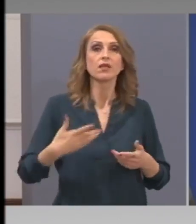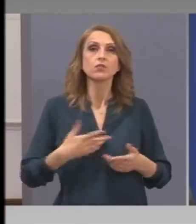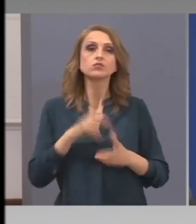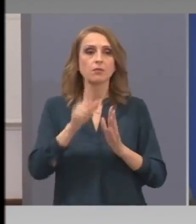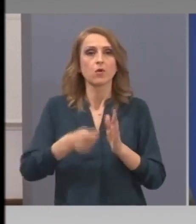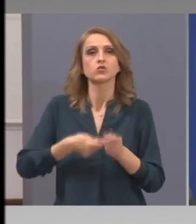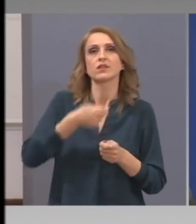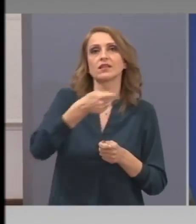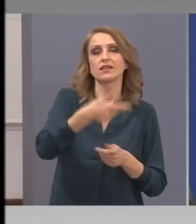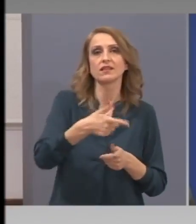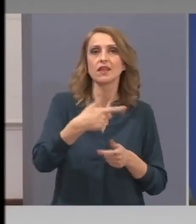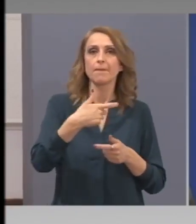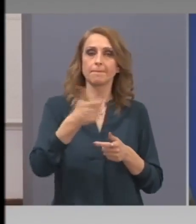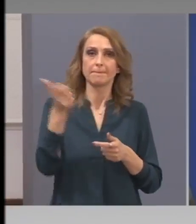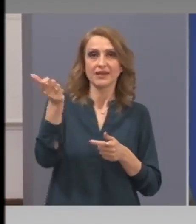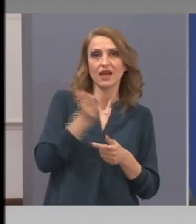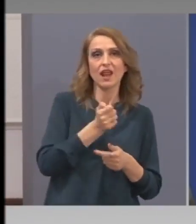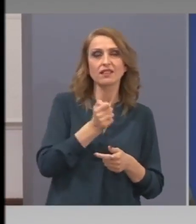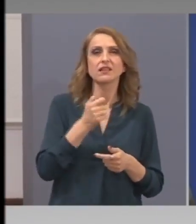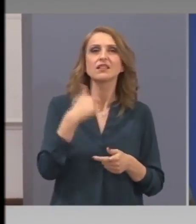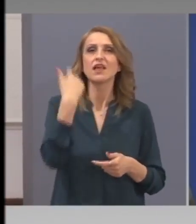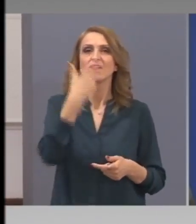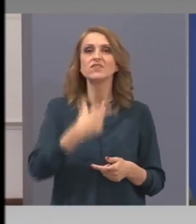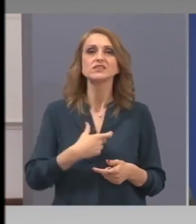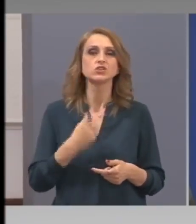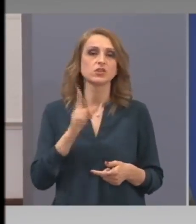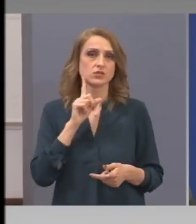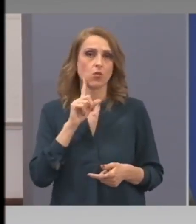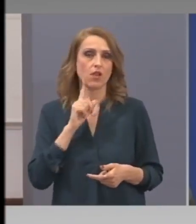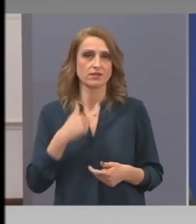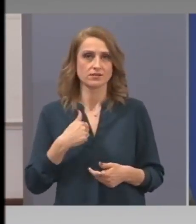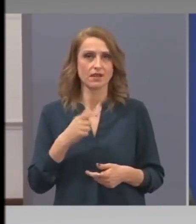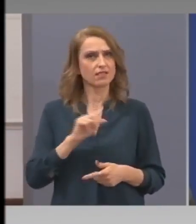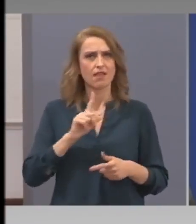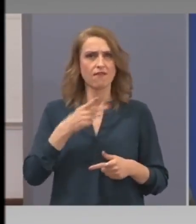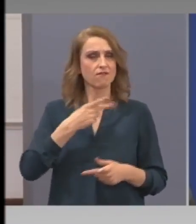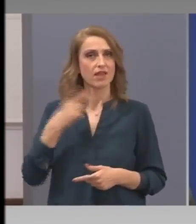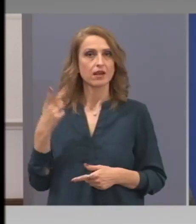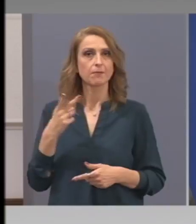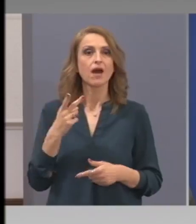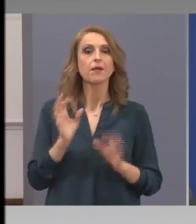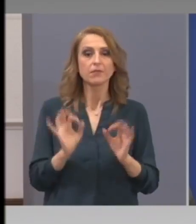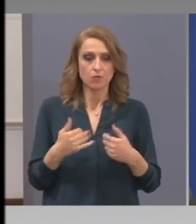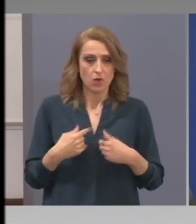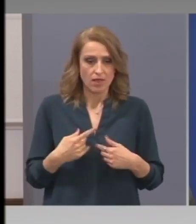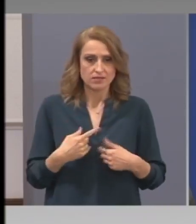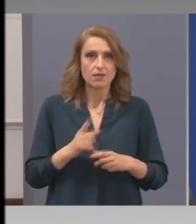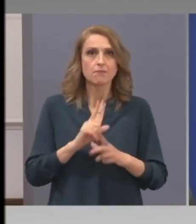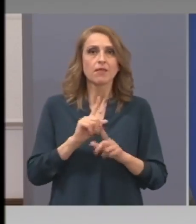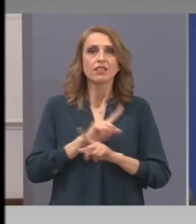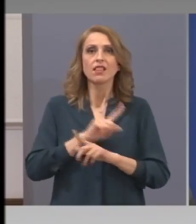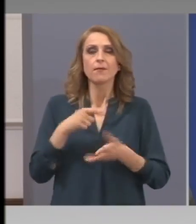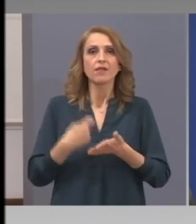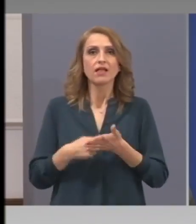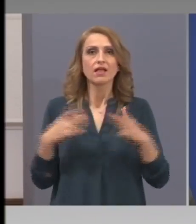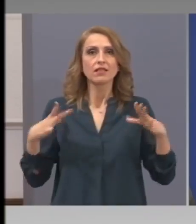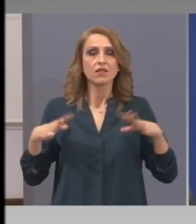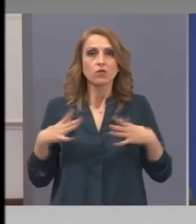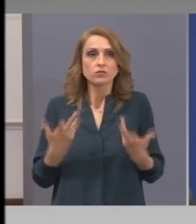кредити на физически лица, които са в неплатен отпуск. Тоест, в хипотезата, в която